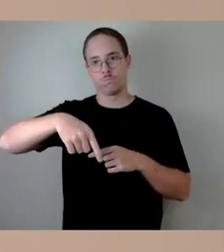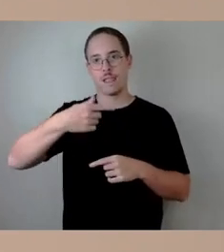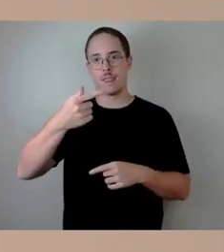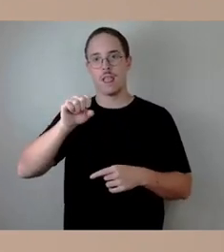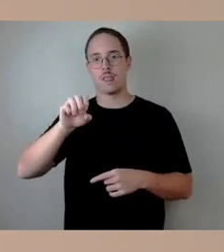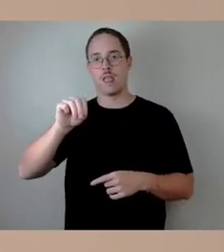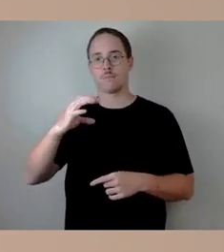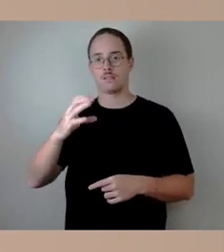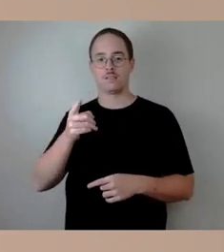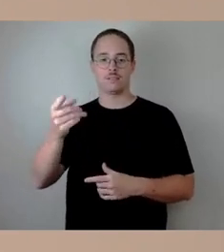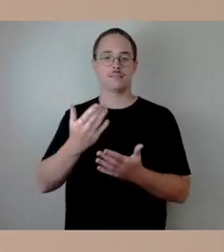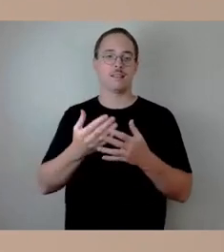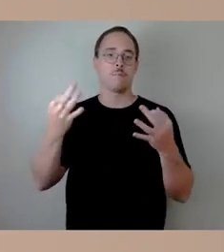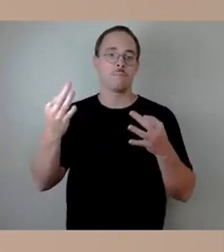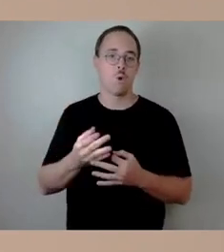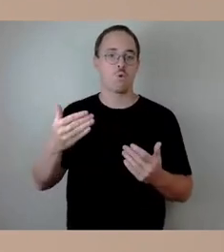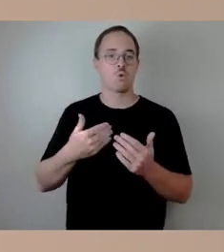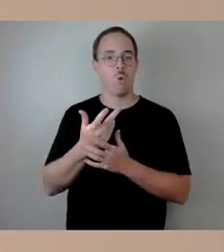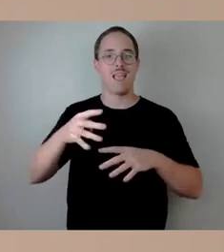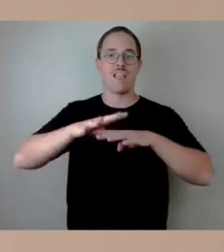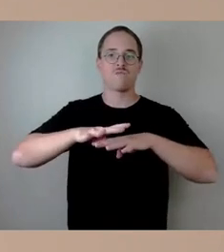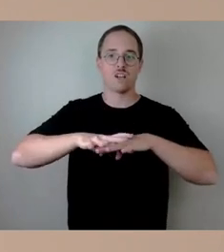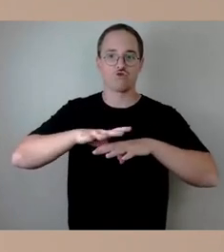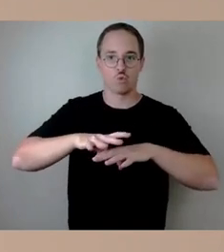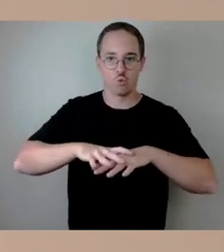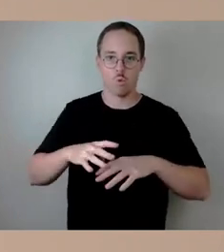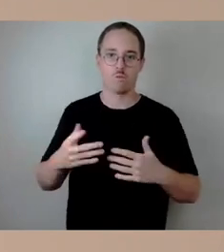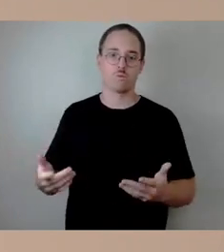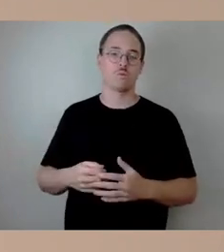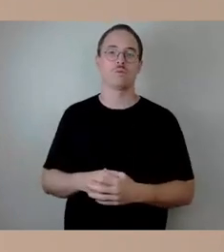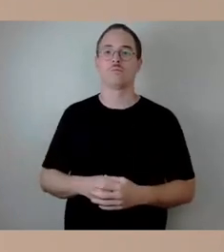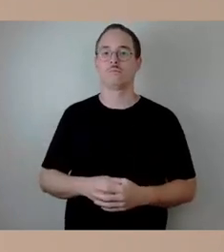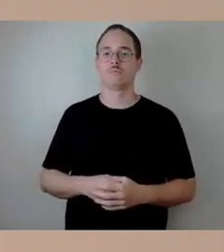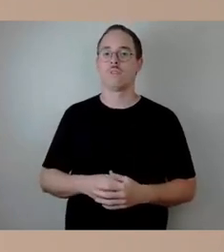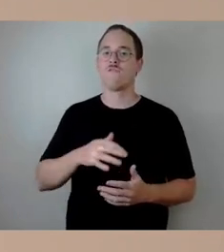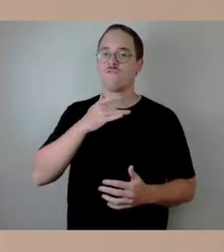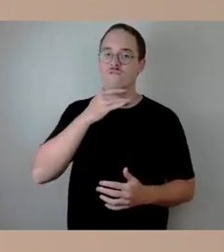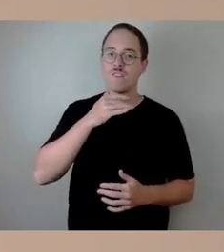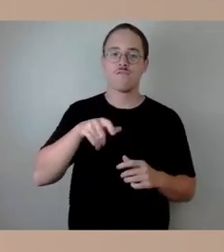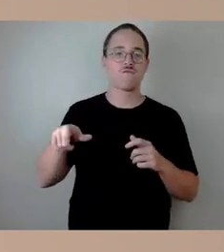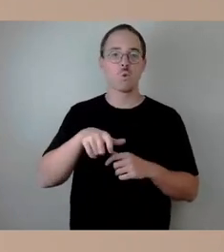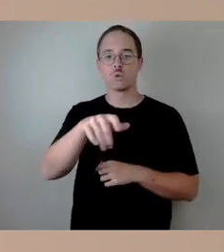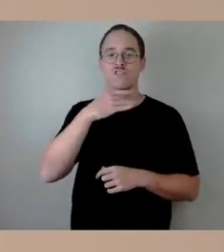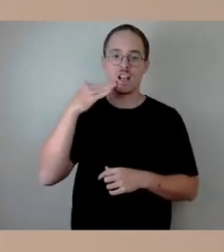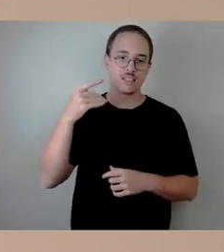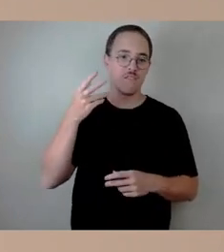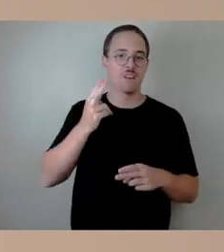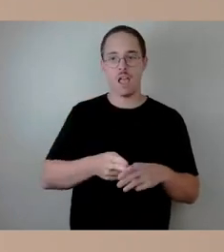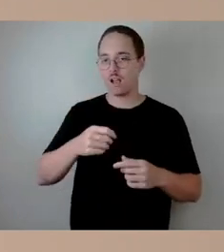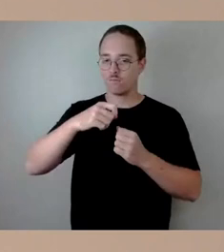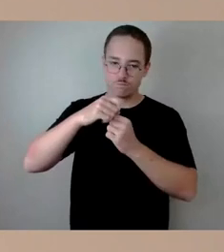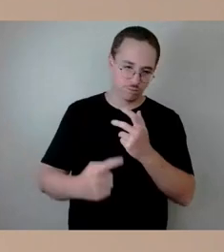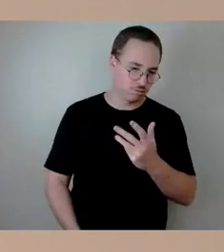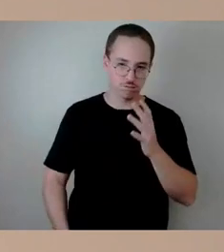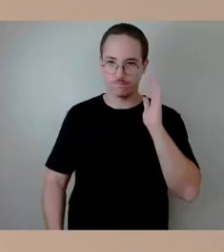Ring 30, gesamte Flusswasserwerk und so weiter. Also wir haben ja ganz viele Infrastrukturen und Baumaßnahmen, die innerhalb